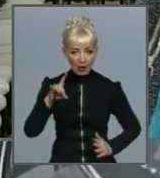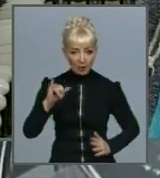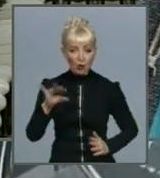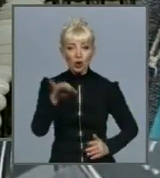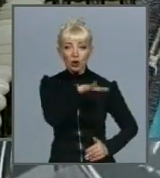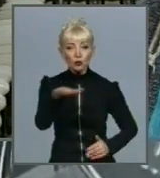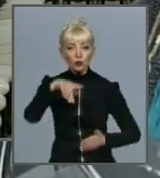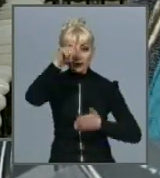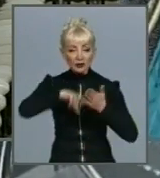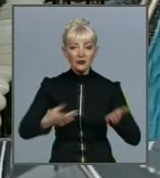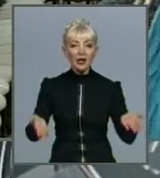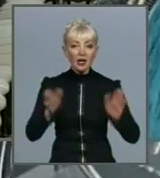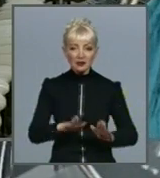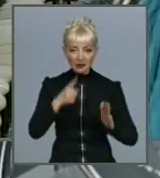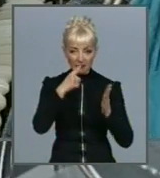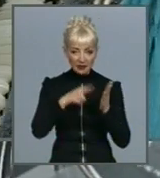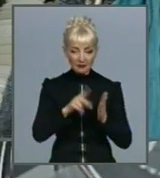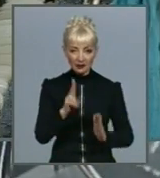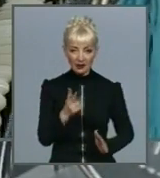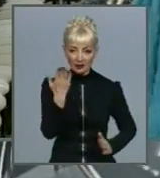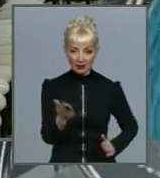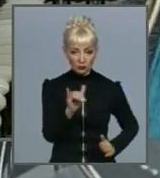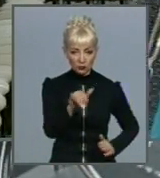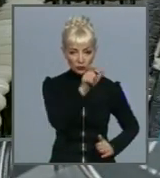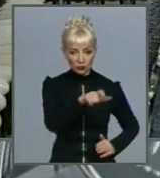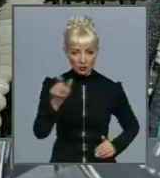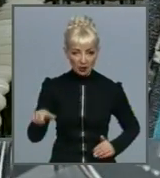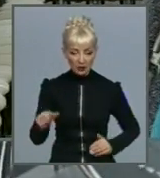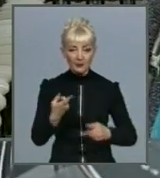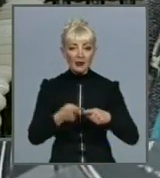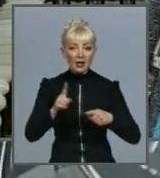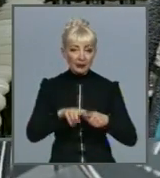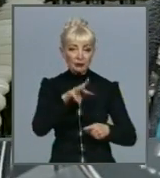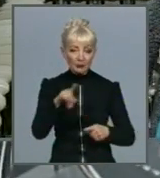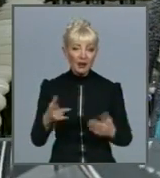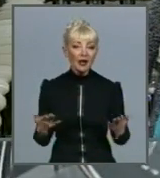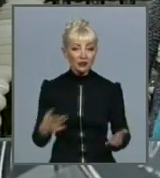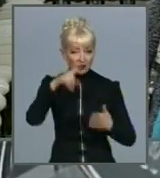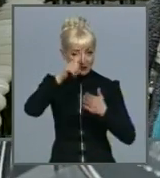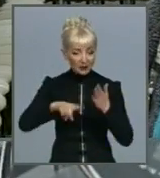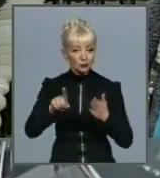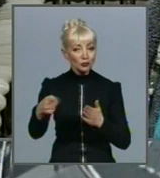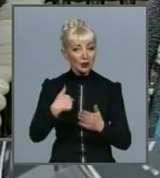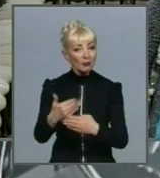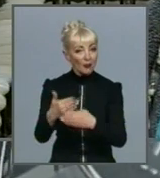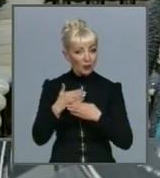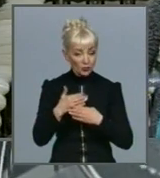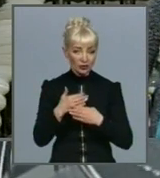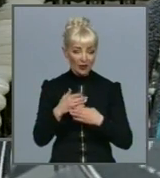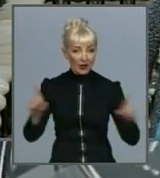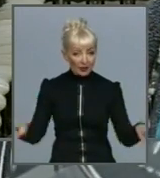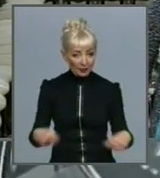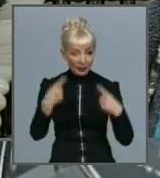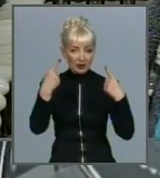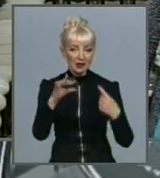саме до нього, у людей. Тому ми, звісно, віримо, що він нам допоможе якось вибратися з цієї ситуації. Всі люди вірять,